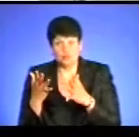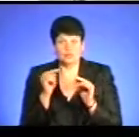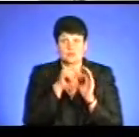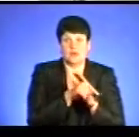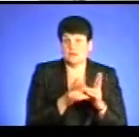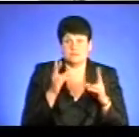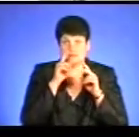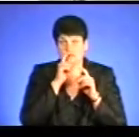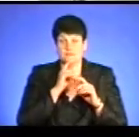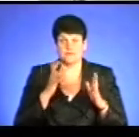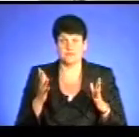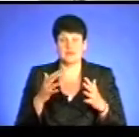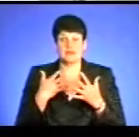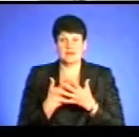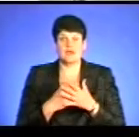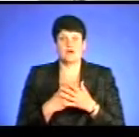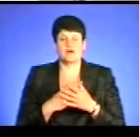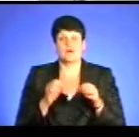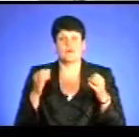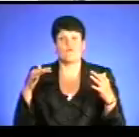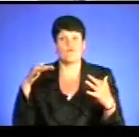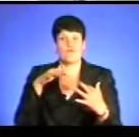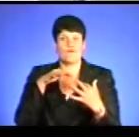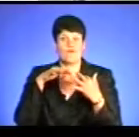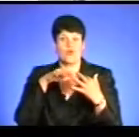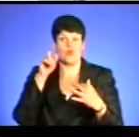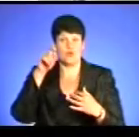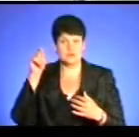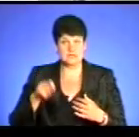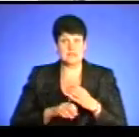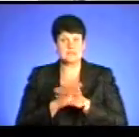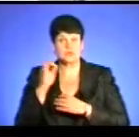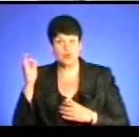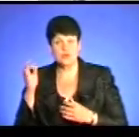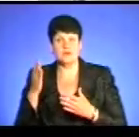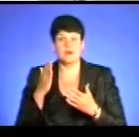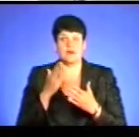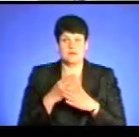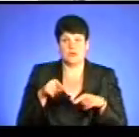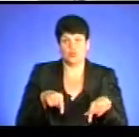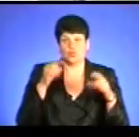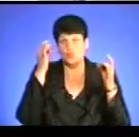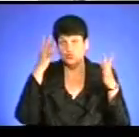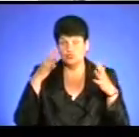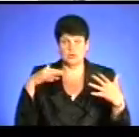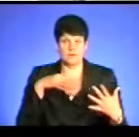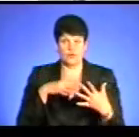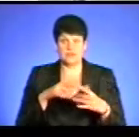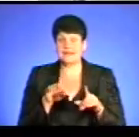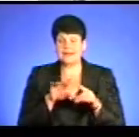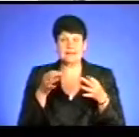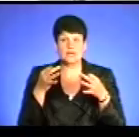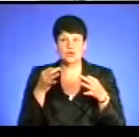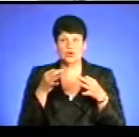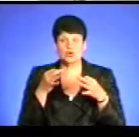фронт у нас на Сході, є культурний фронт. Будучи військовим, я не допускав ворога практичного. Зараз я не буду допускати